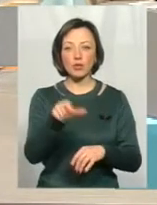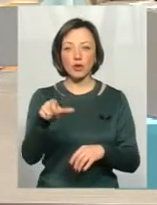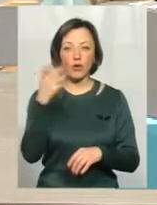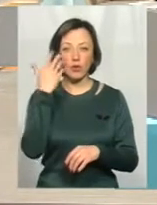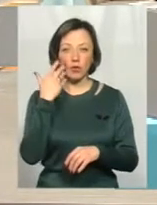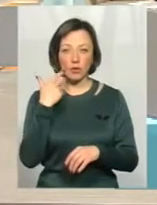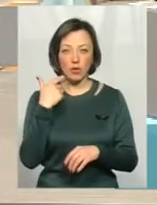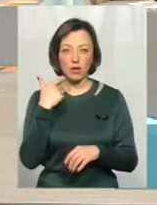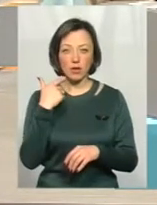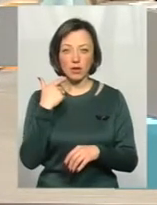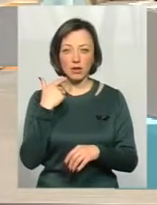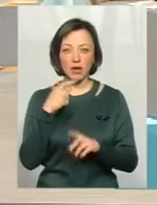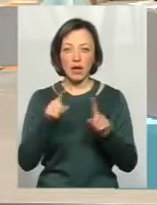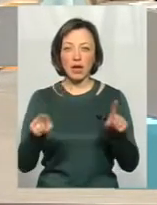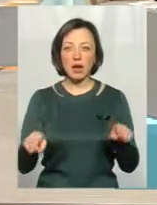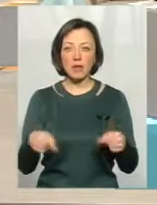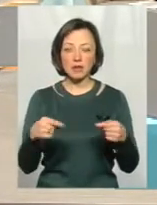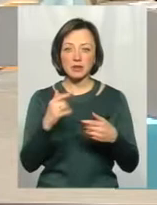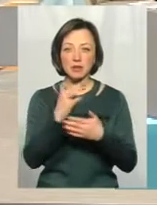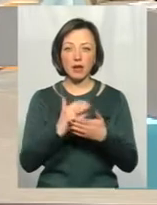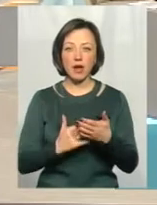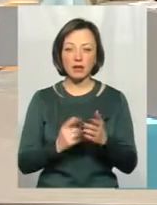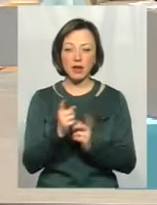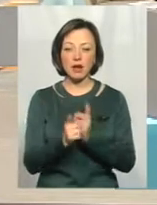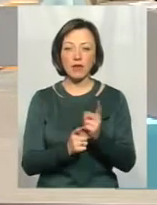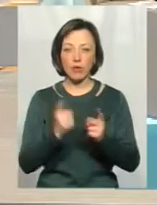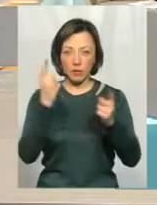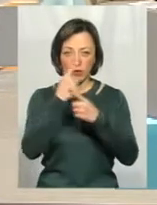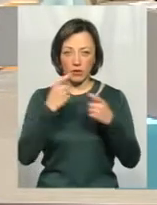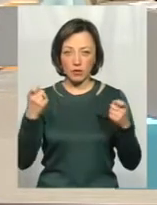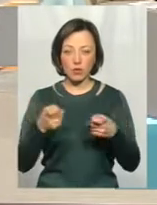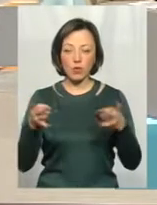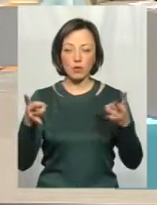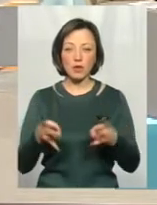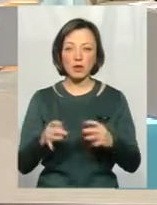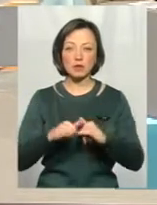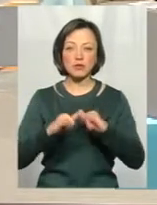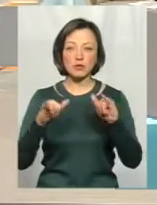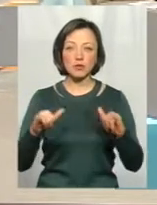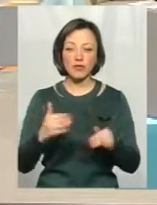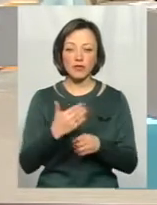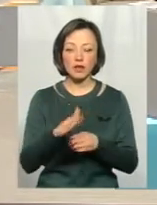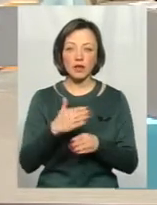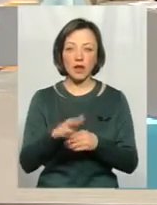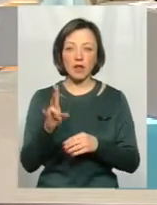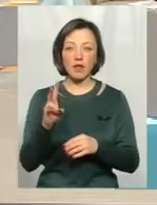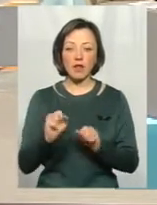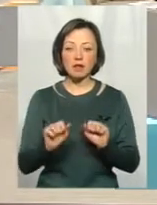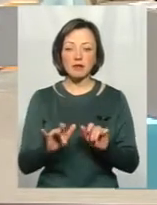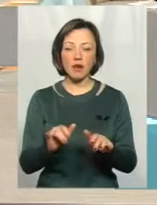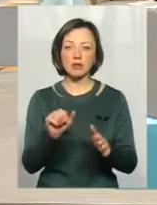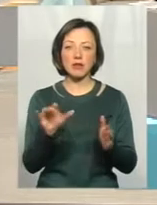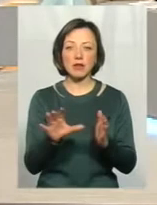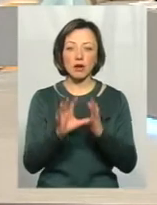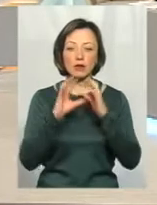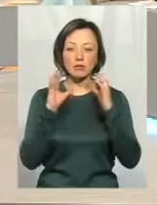регіоніційний пакет реформ виголосив про необхідність збільшення видатків на саме заходи на розбереження для